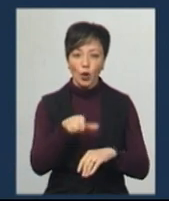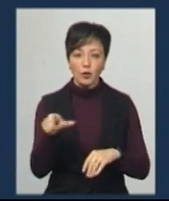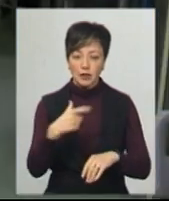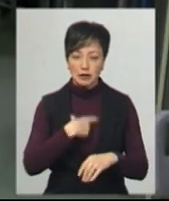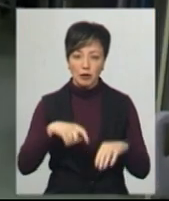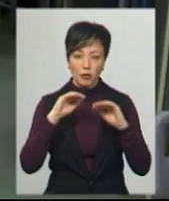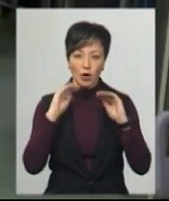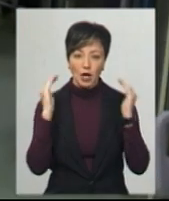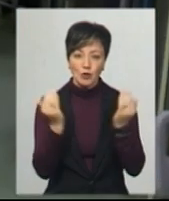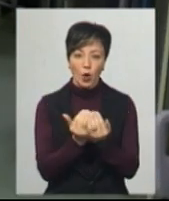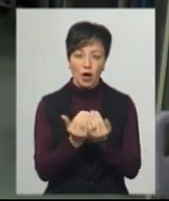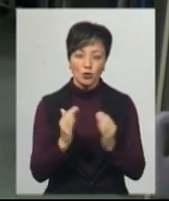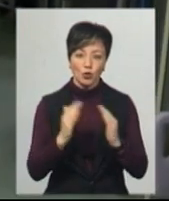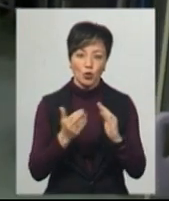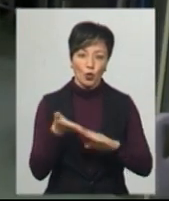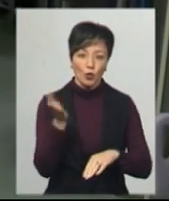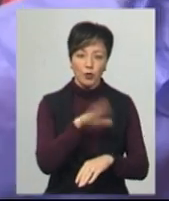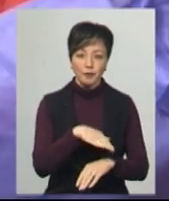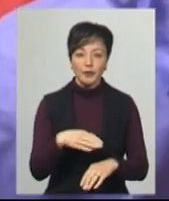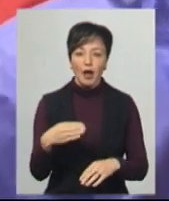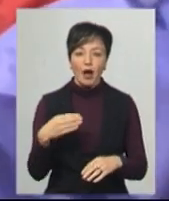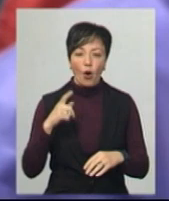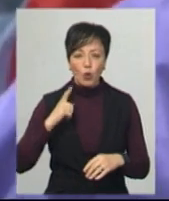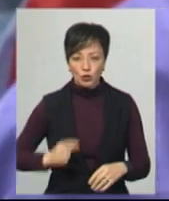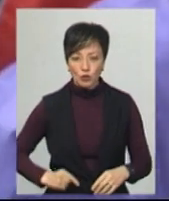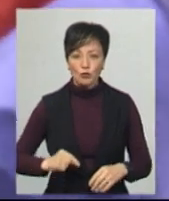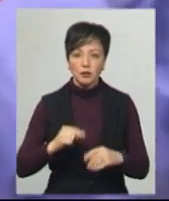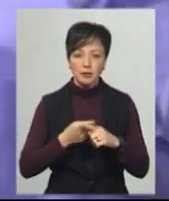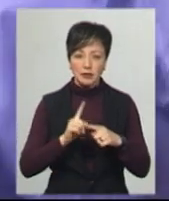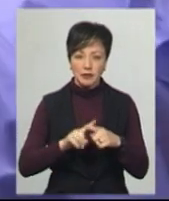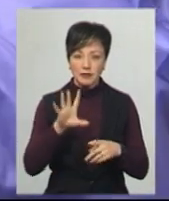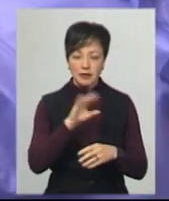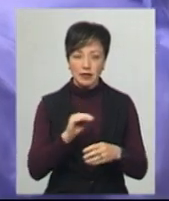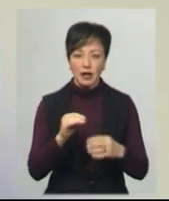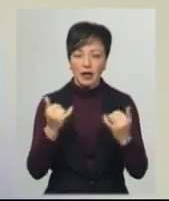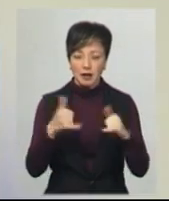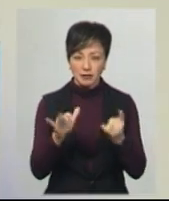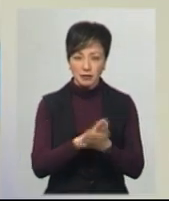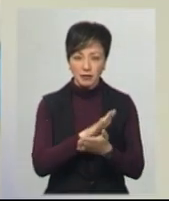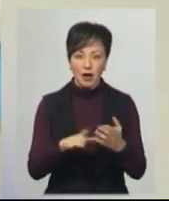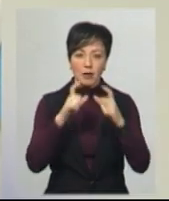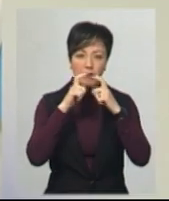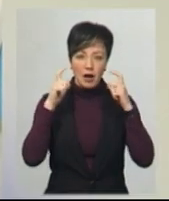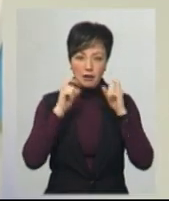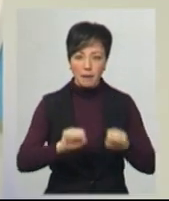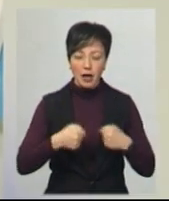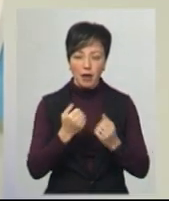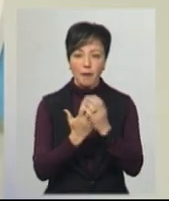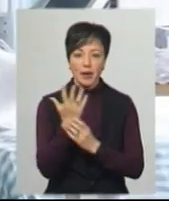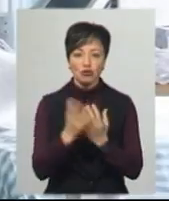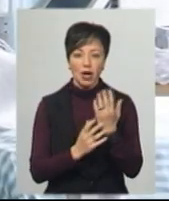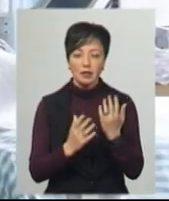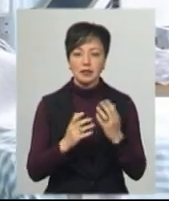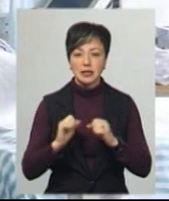самоізоляцію додому. Окуляри і хірургічні костюми італійські лікарі дезінфікують. Інші засоби захисту – маски, бахіли, перчатки.